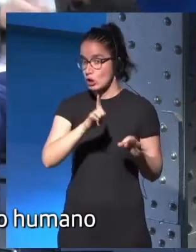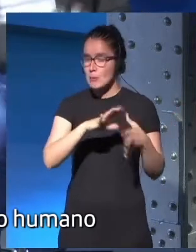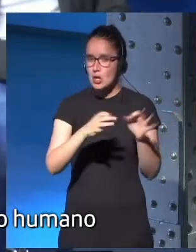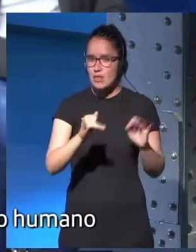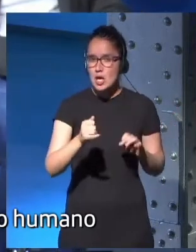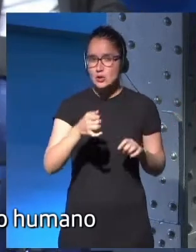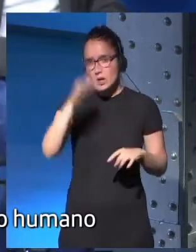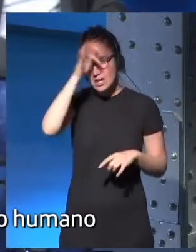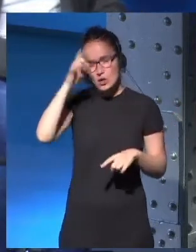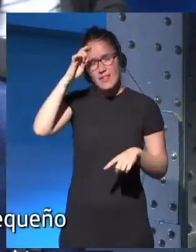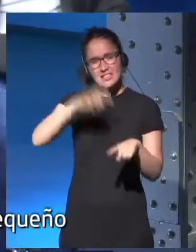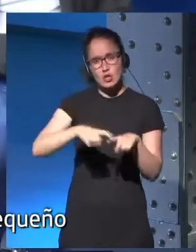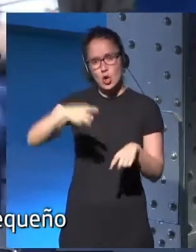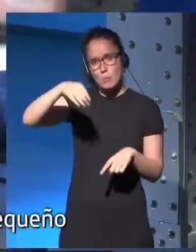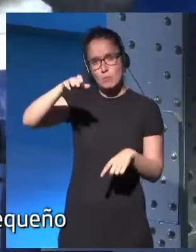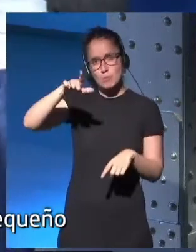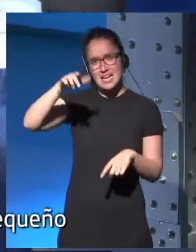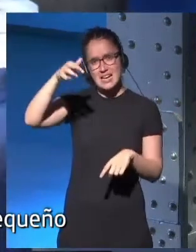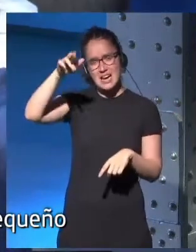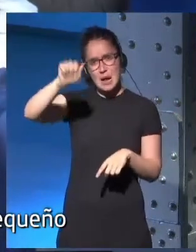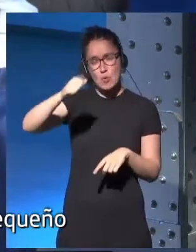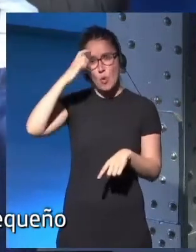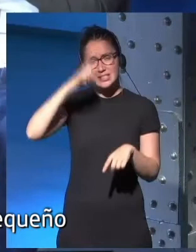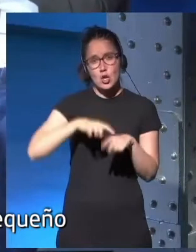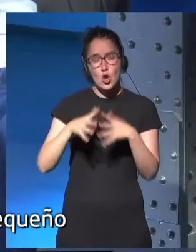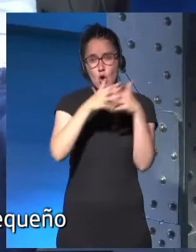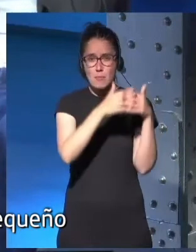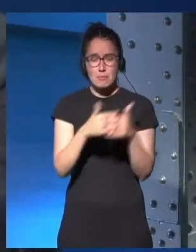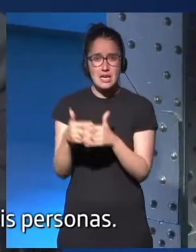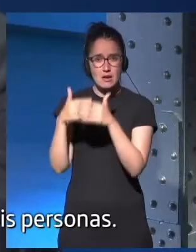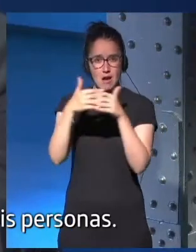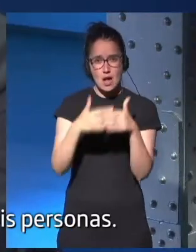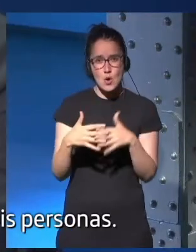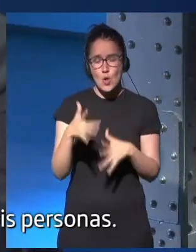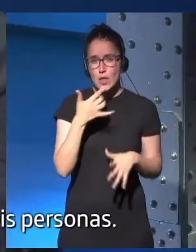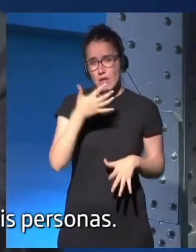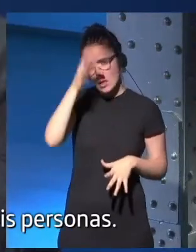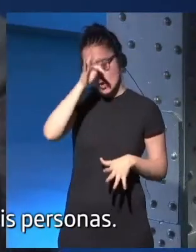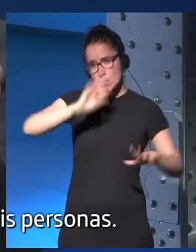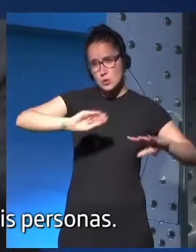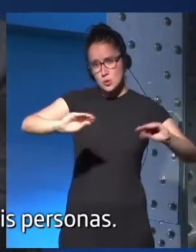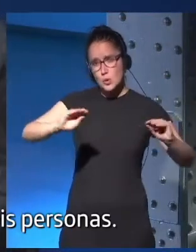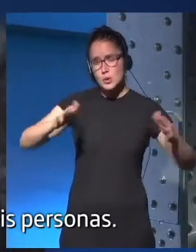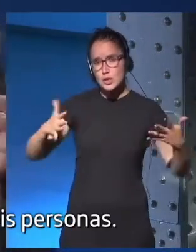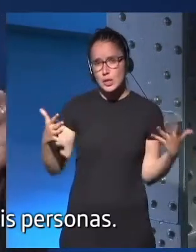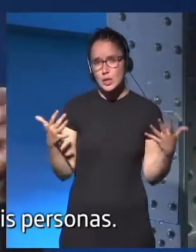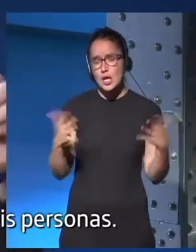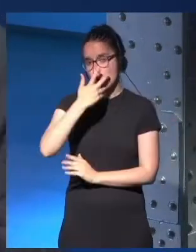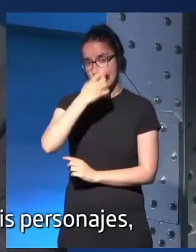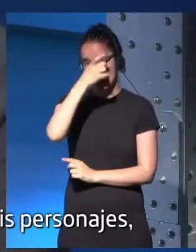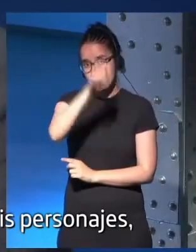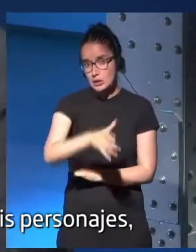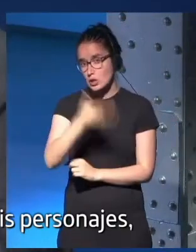sur le comportement humain. Et une d'elles, c'est la théorie du plus petit monde, qui est une théorie selon laquelle on se connaît tous par un réseau de six